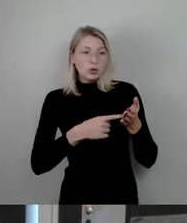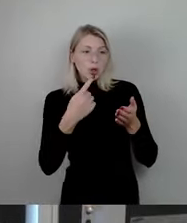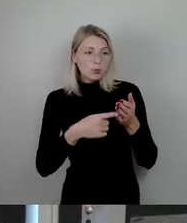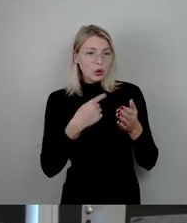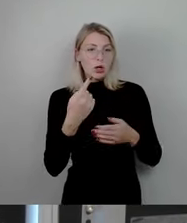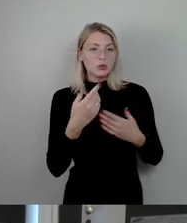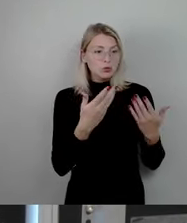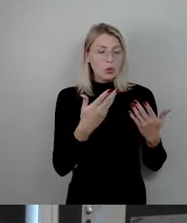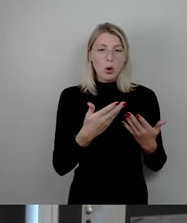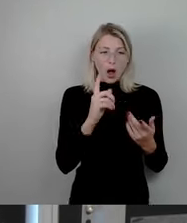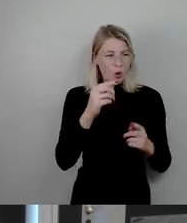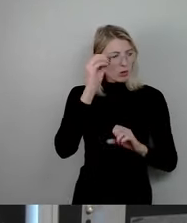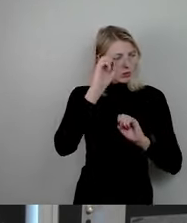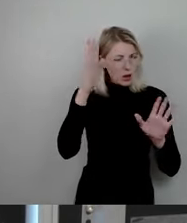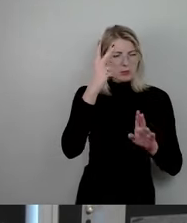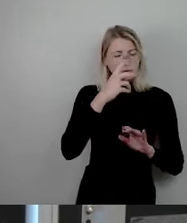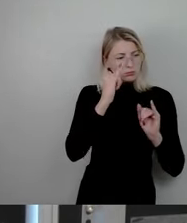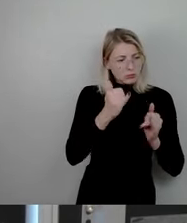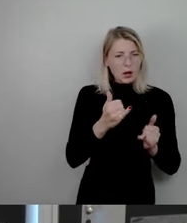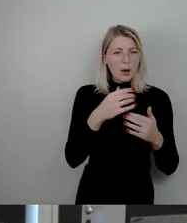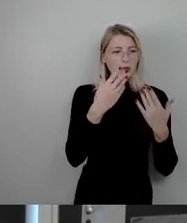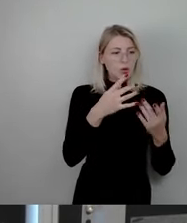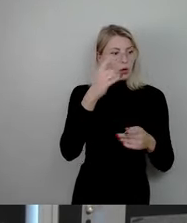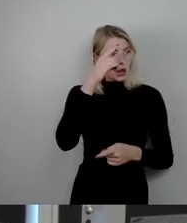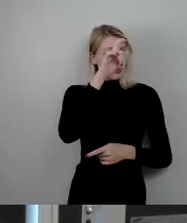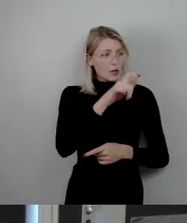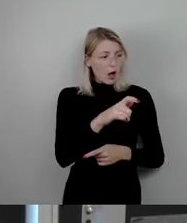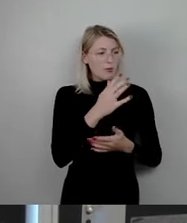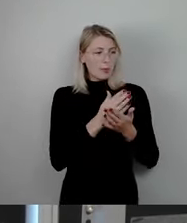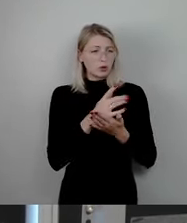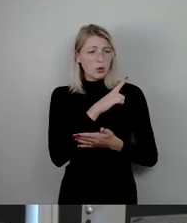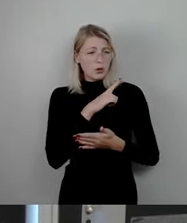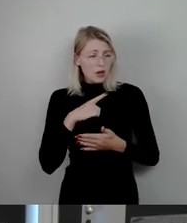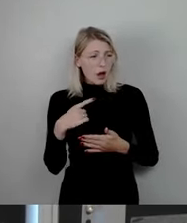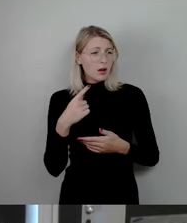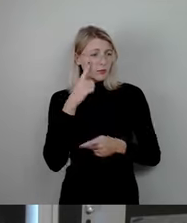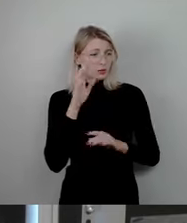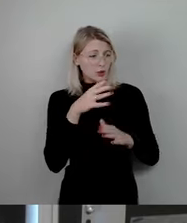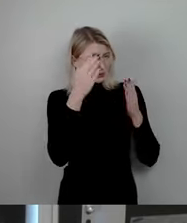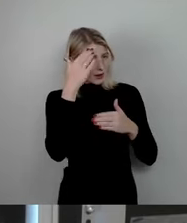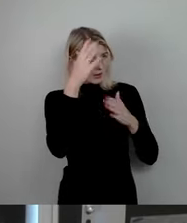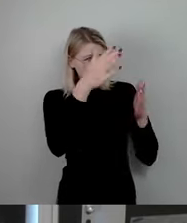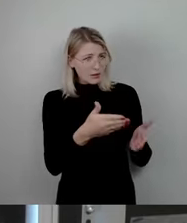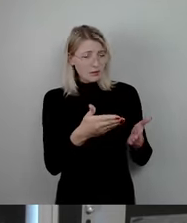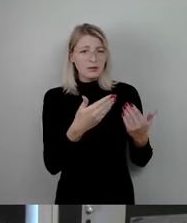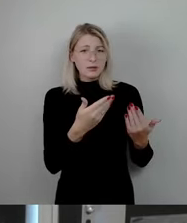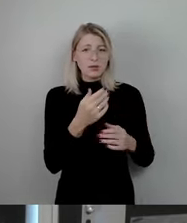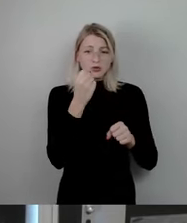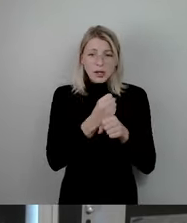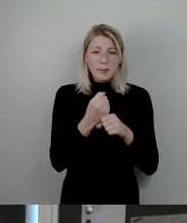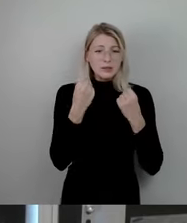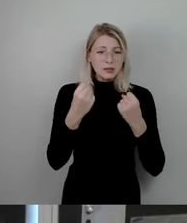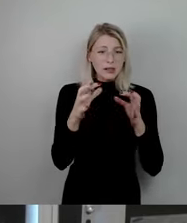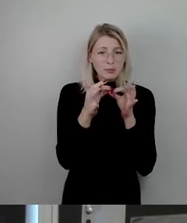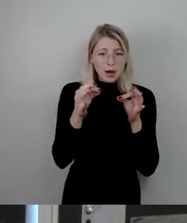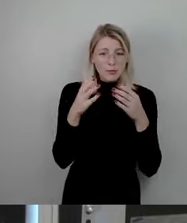ganz logisch. Und ich würde dir auch glauben, wenn wir nicht schon so lange im Stadtrat säßen und du bei jedweder Sicherheitsmaßnahme, die auf